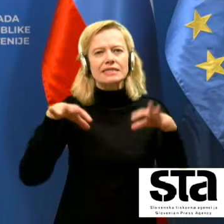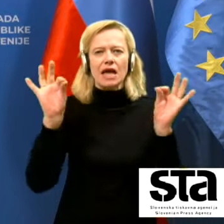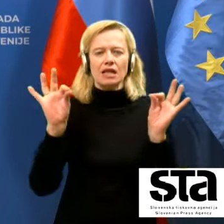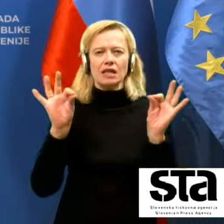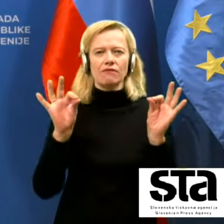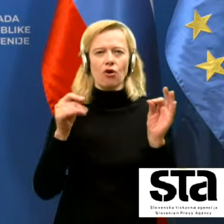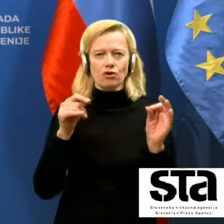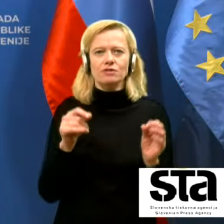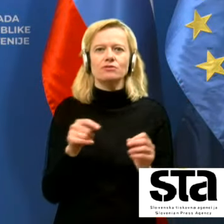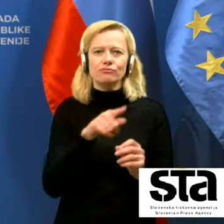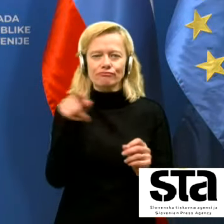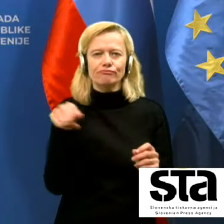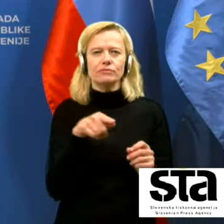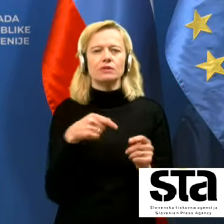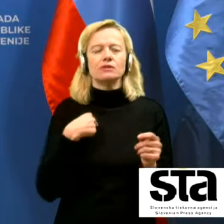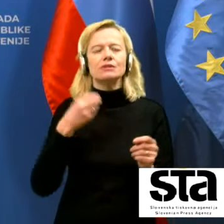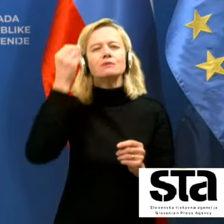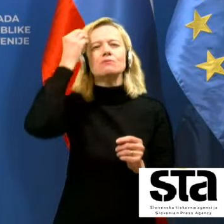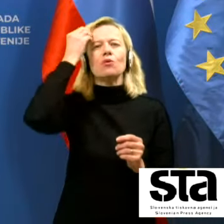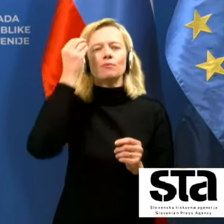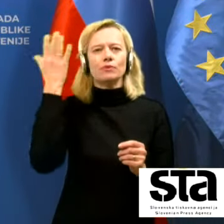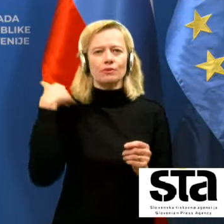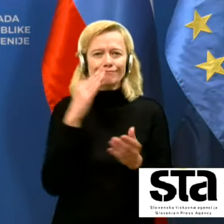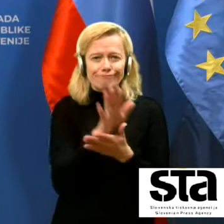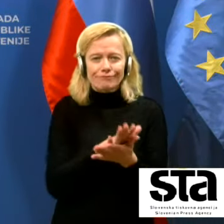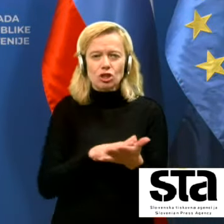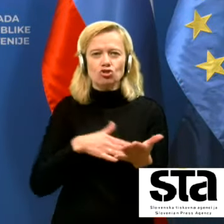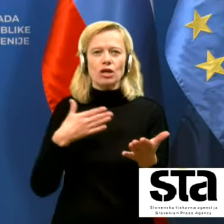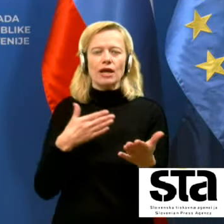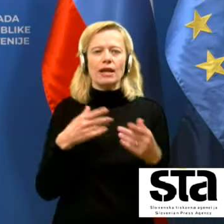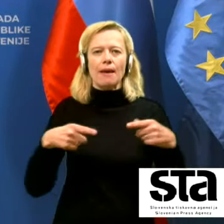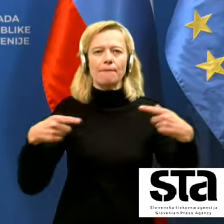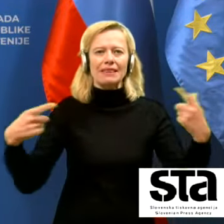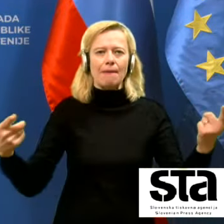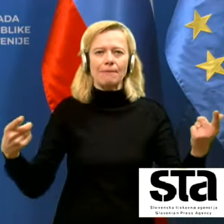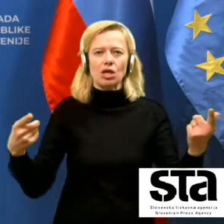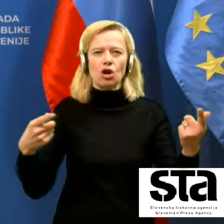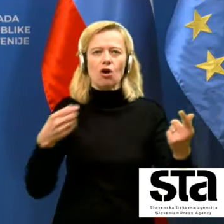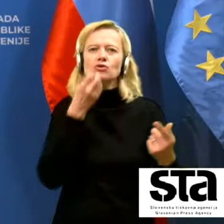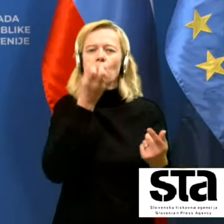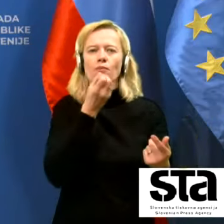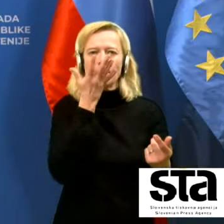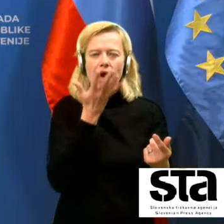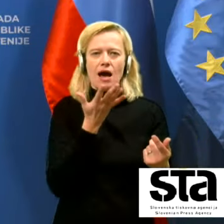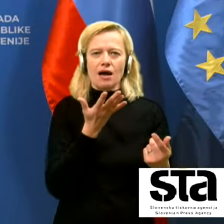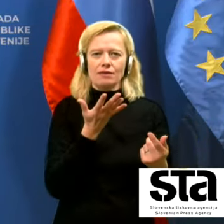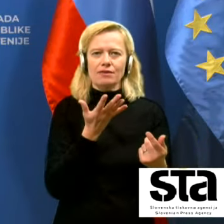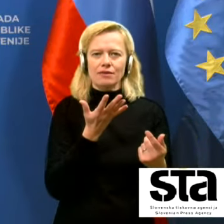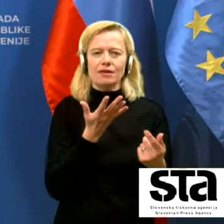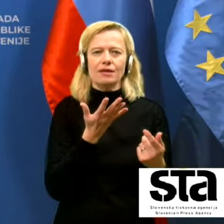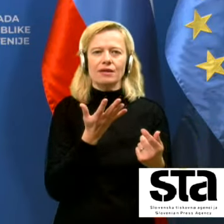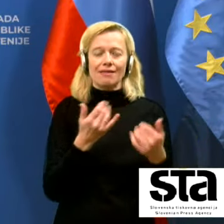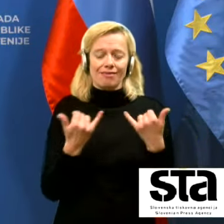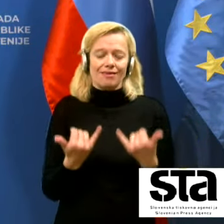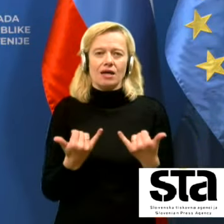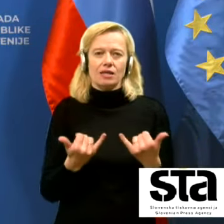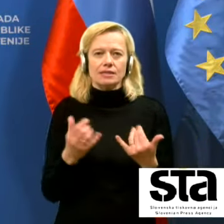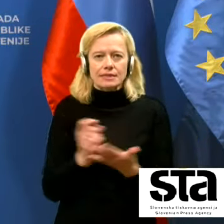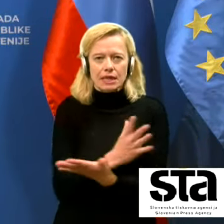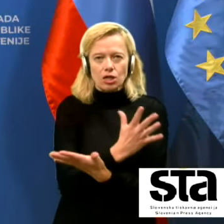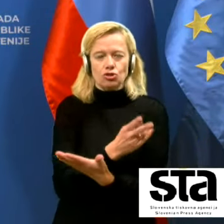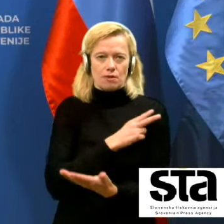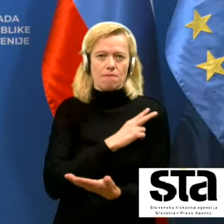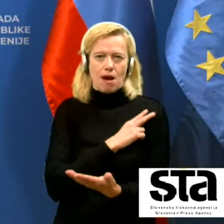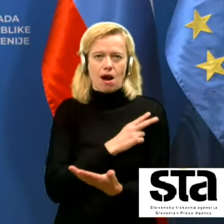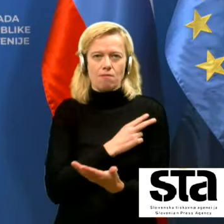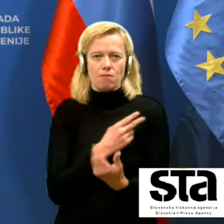seveda dni, ko smo pričeli z epidemijo v spomladanskem času in danes k sreči seveda imamo na